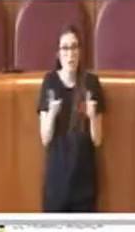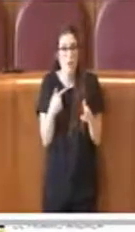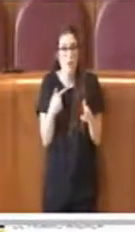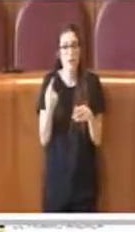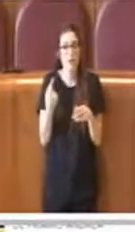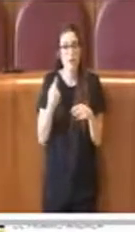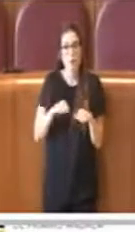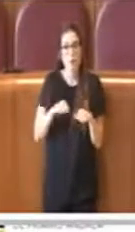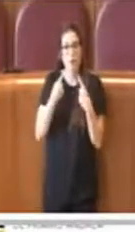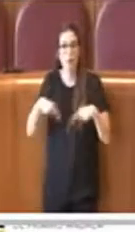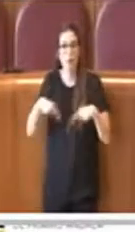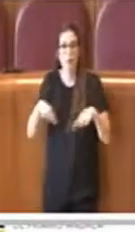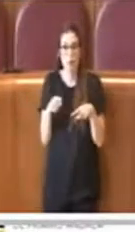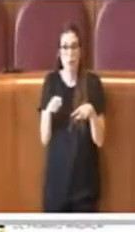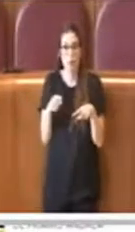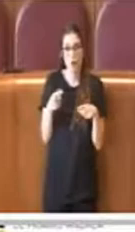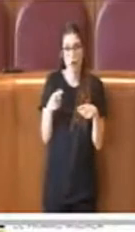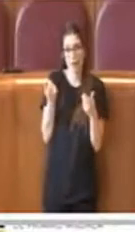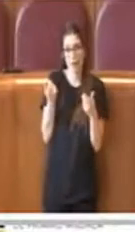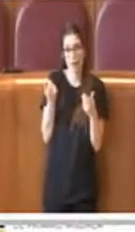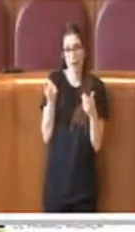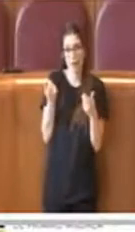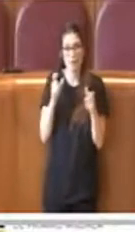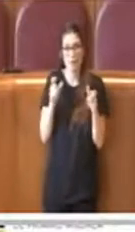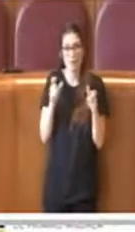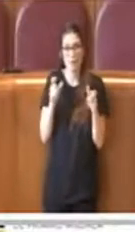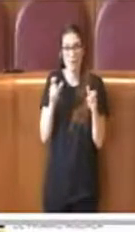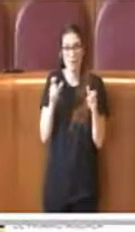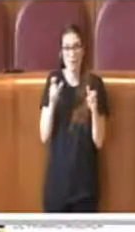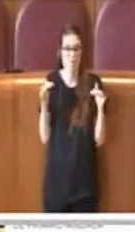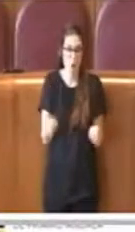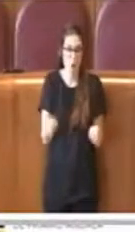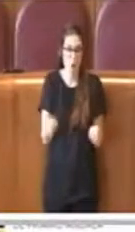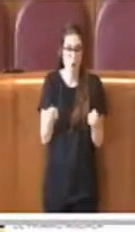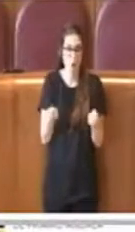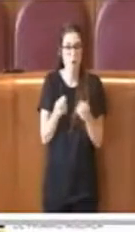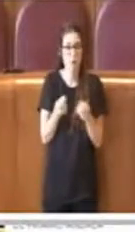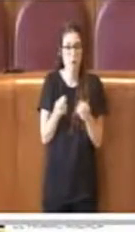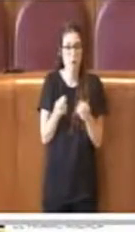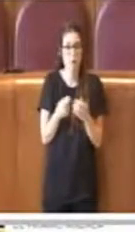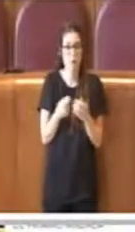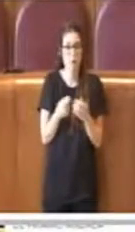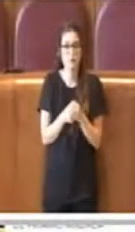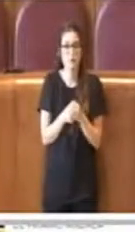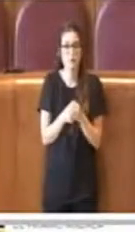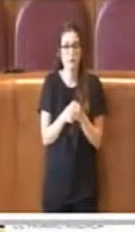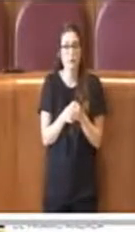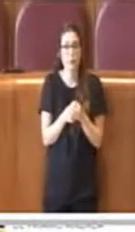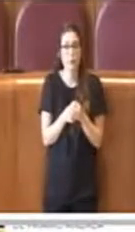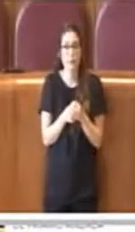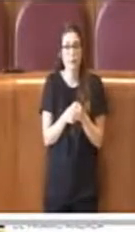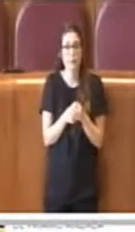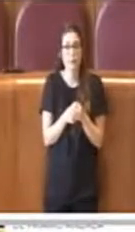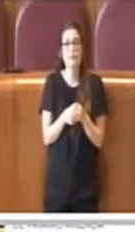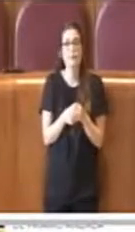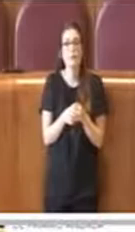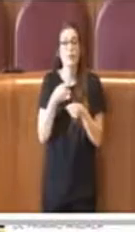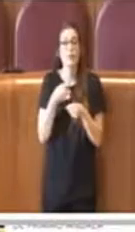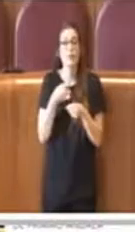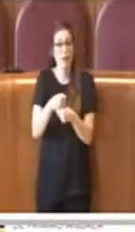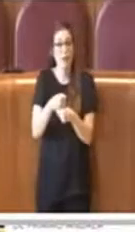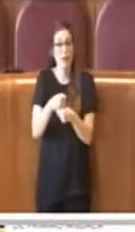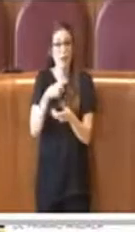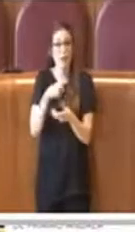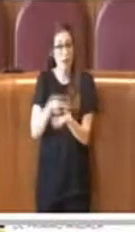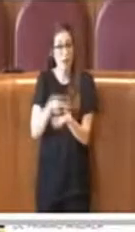le riunioni scarsamente partecipate. Garantire la rappresentanza, la rappresentatività